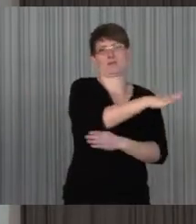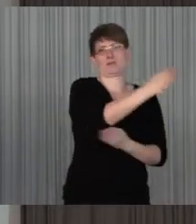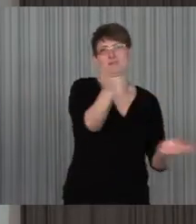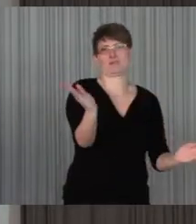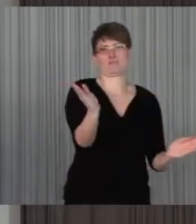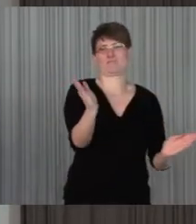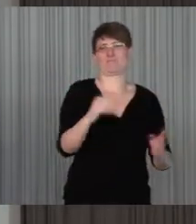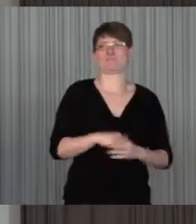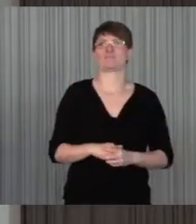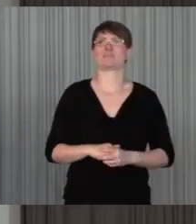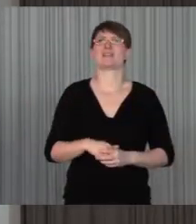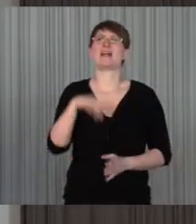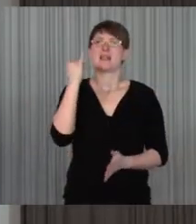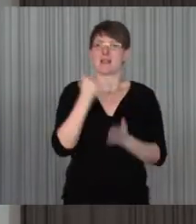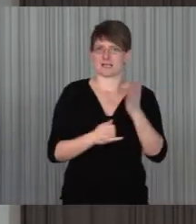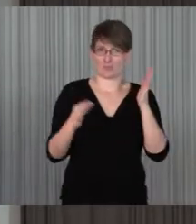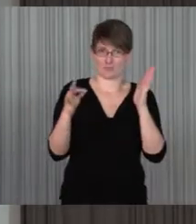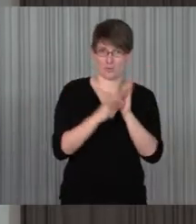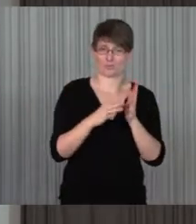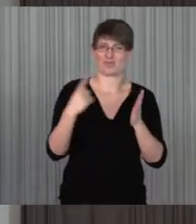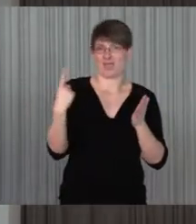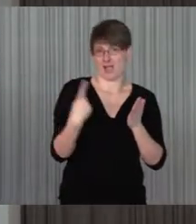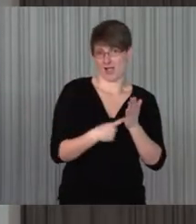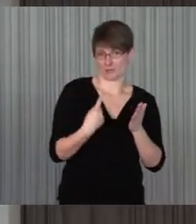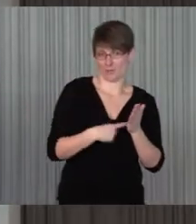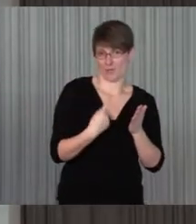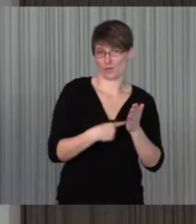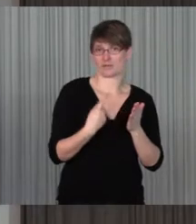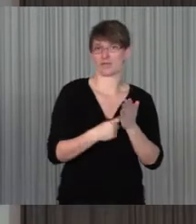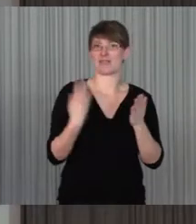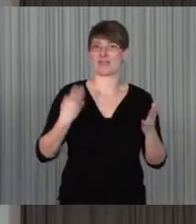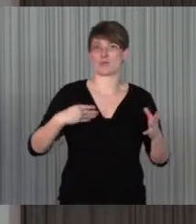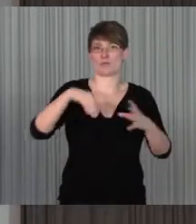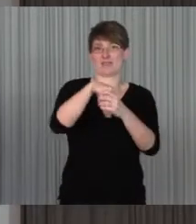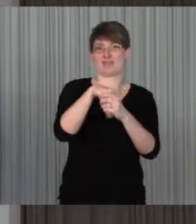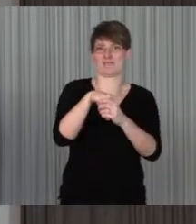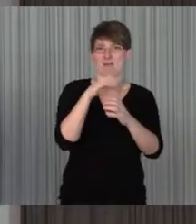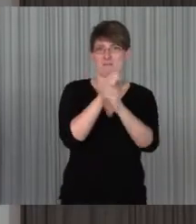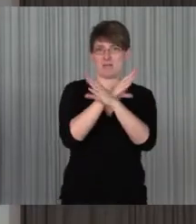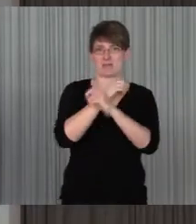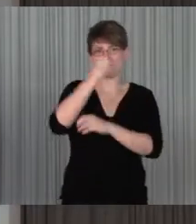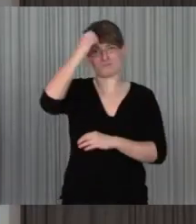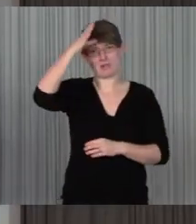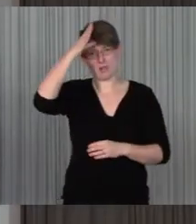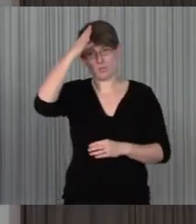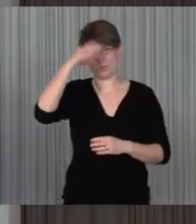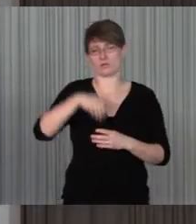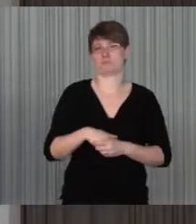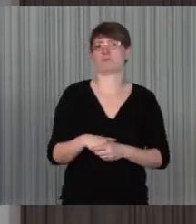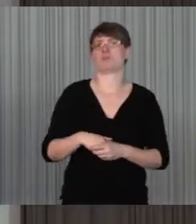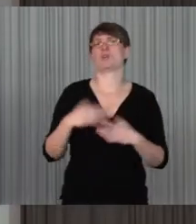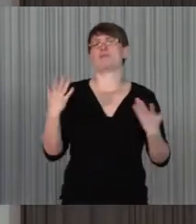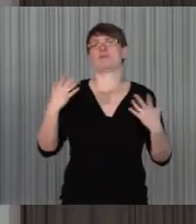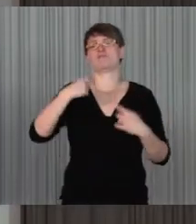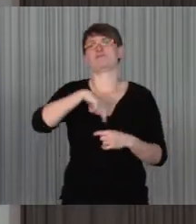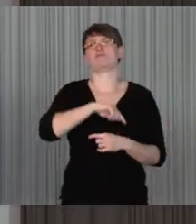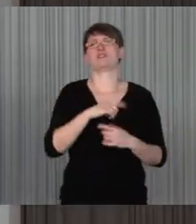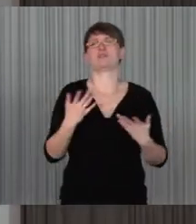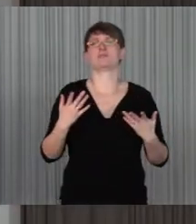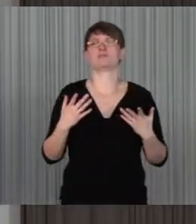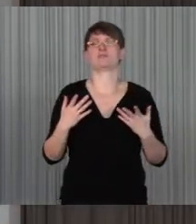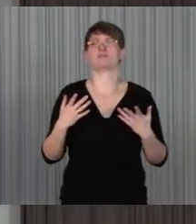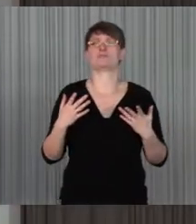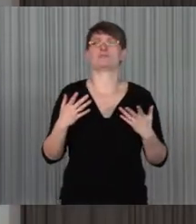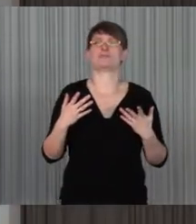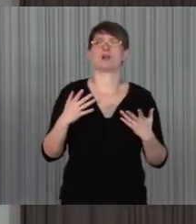Letzter Punkt, Herausforderungen, quasi inkondensativer Medienbildung, also Aufgaben sind, wenn man das so was hier zusammenfasst,